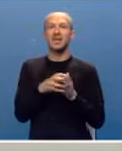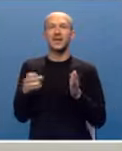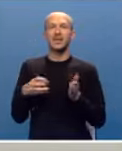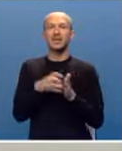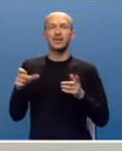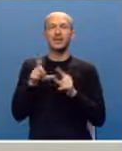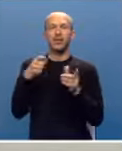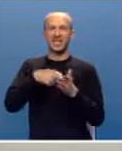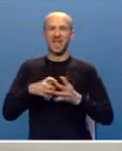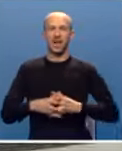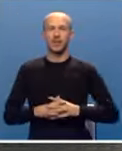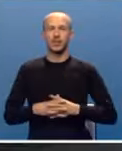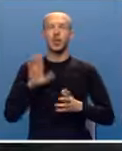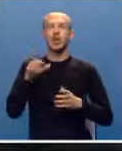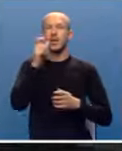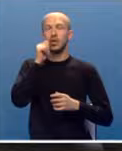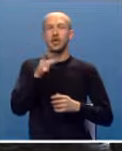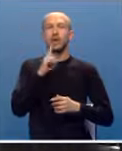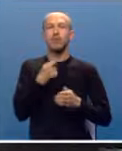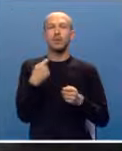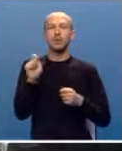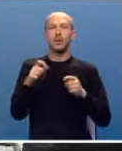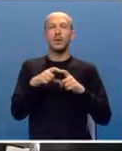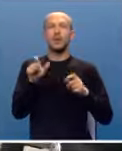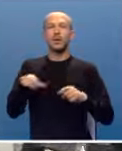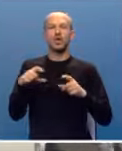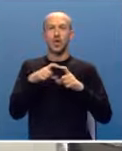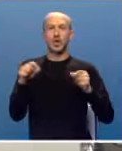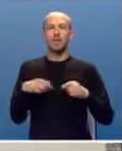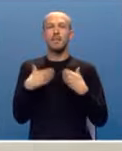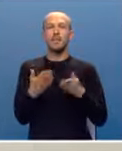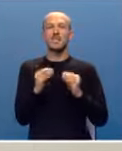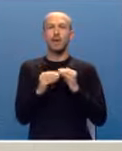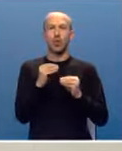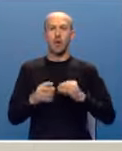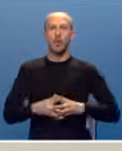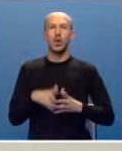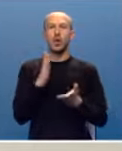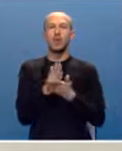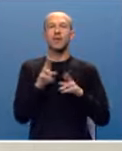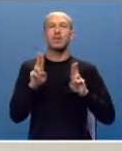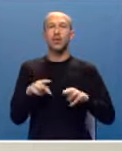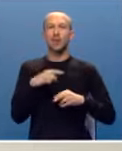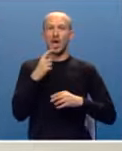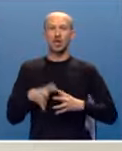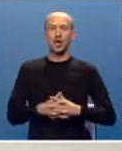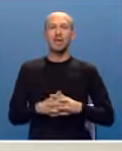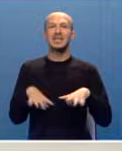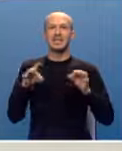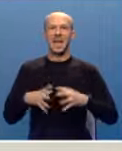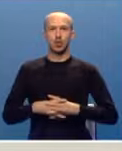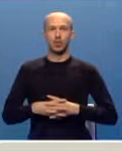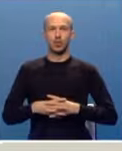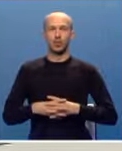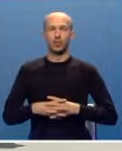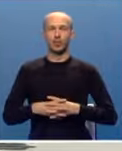nastavak subvencija, te da oni građani kojima poskupljenja pojedinačne karte predstavlja problem, uvijek mogu, kaže, da se snađu.